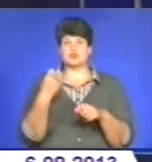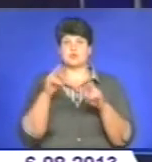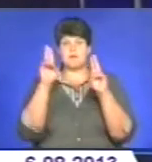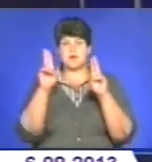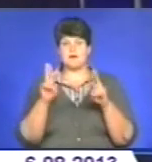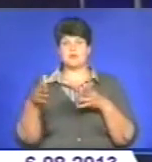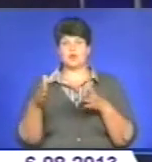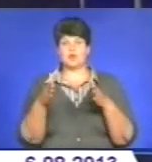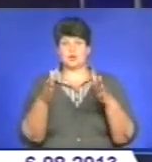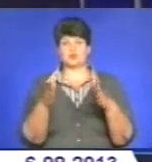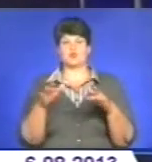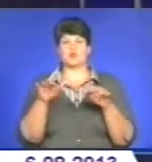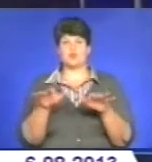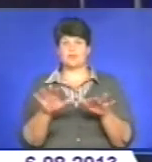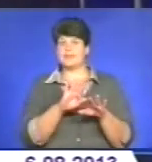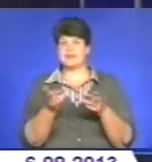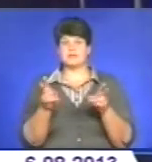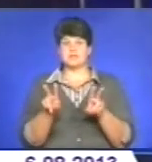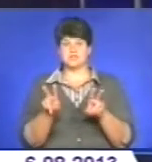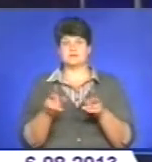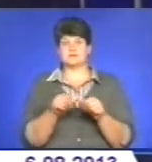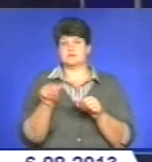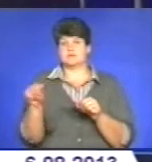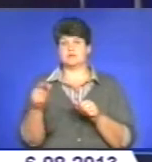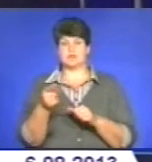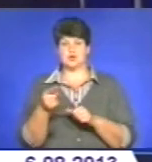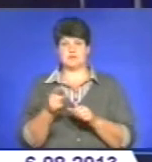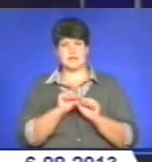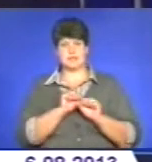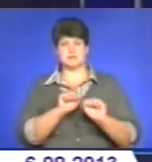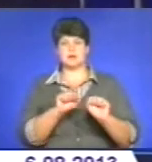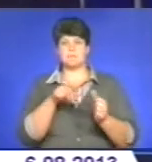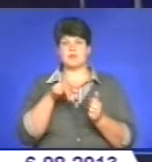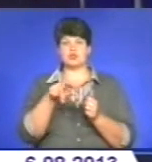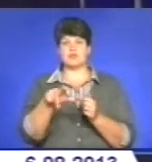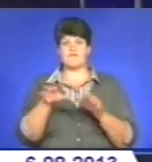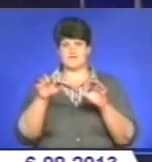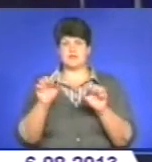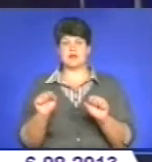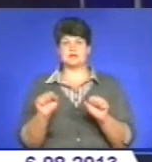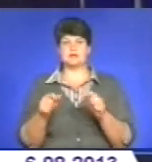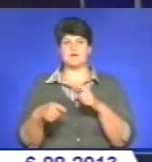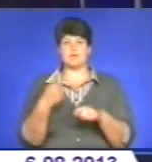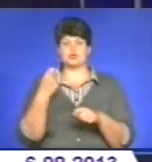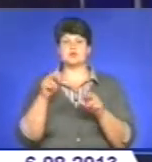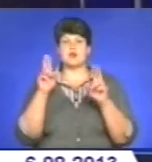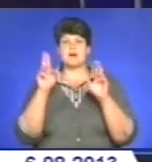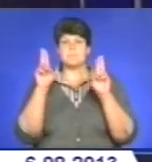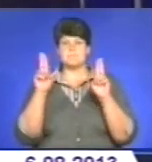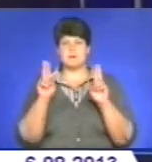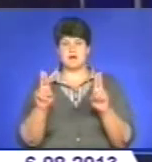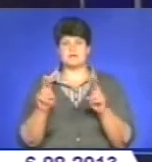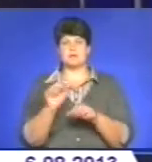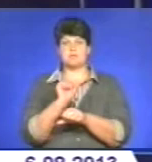руху. Не залишився осторонь і Тернопіль на захисті пішоходів влада. За порушення правил паркування